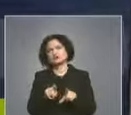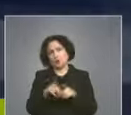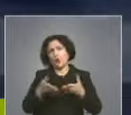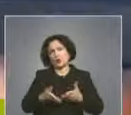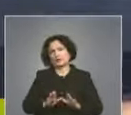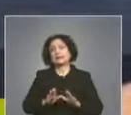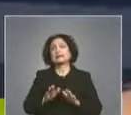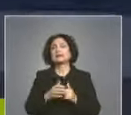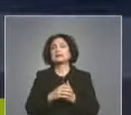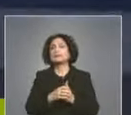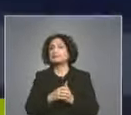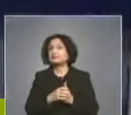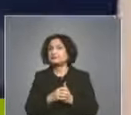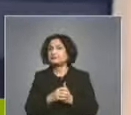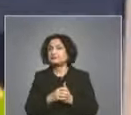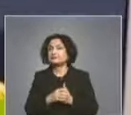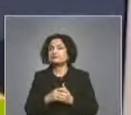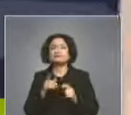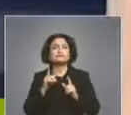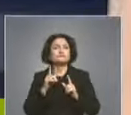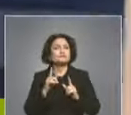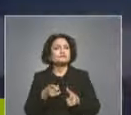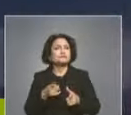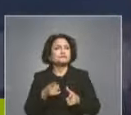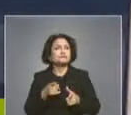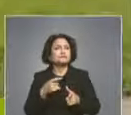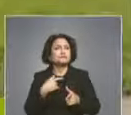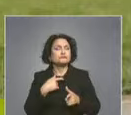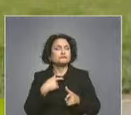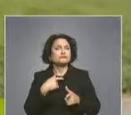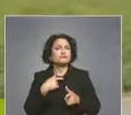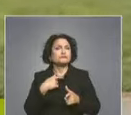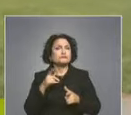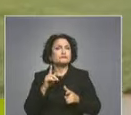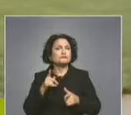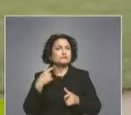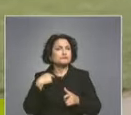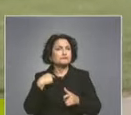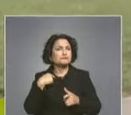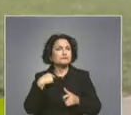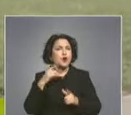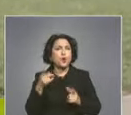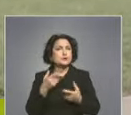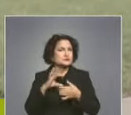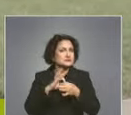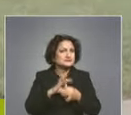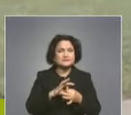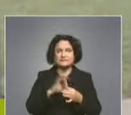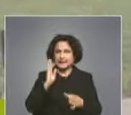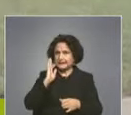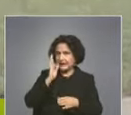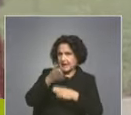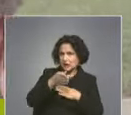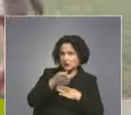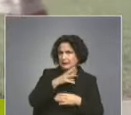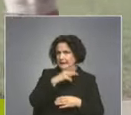Кои са не? на консултативната линия имаме по-малко прояснение.-много вече говорим когато се свързва директно. Там са